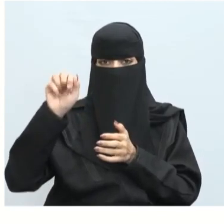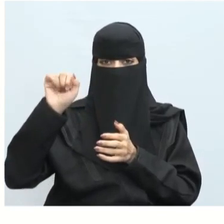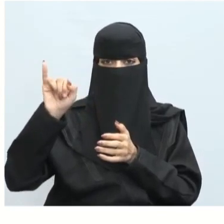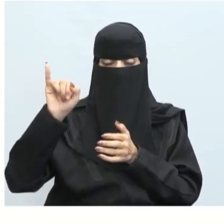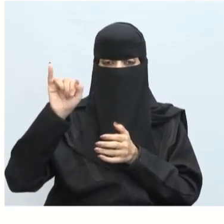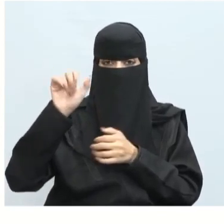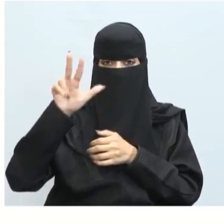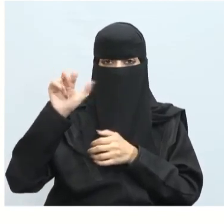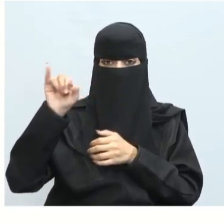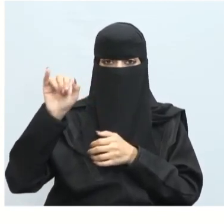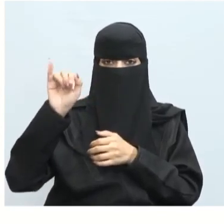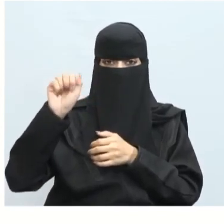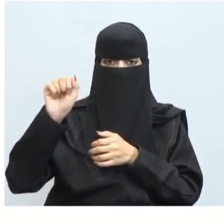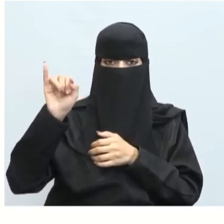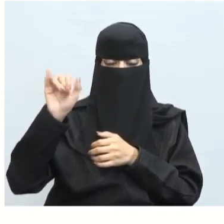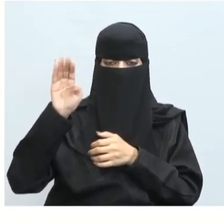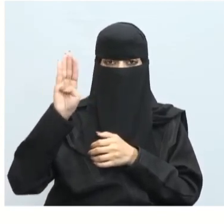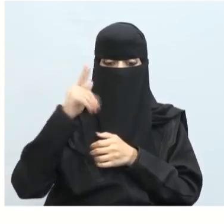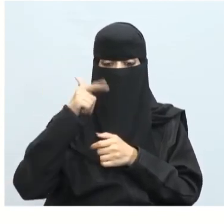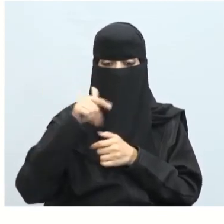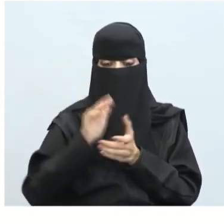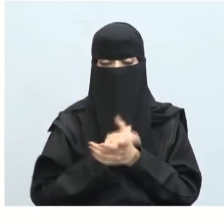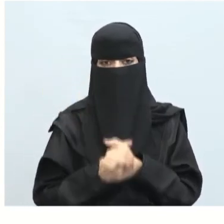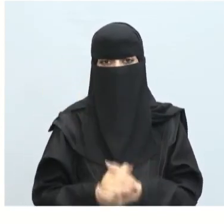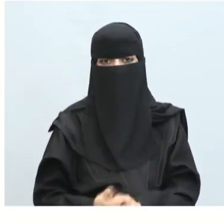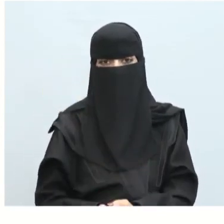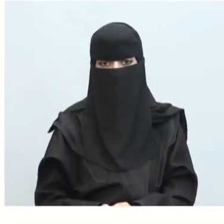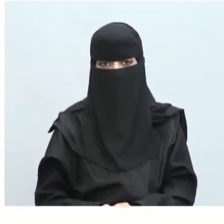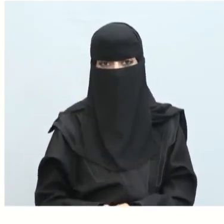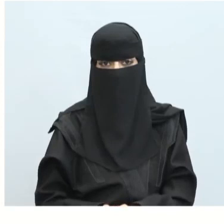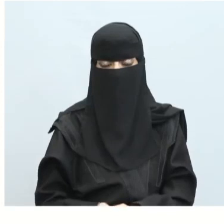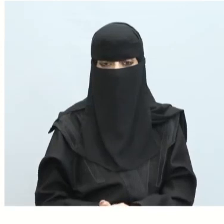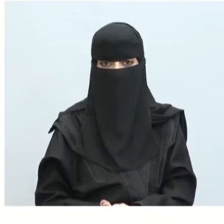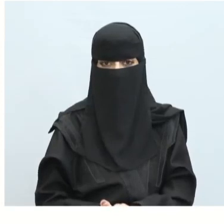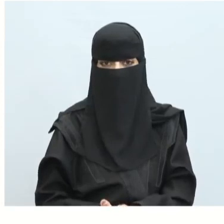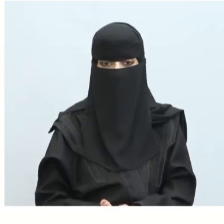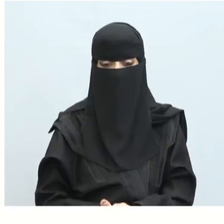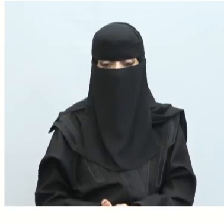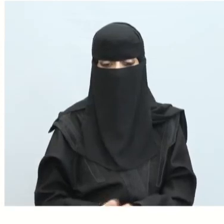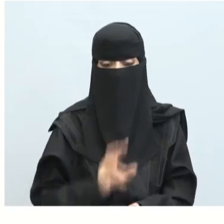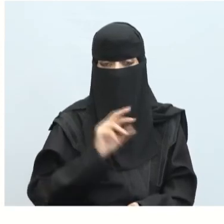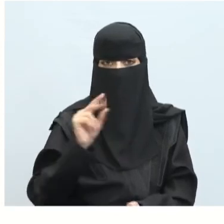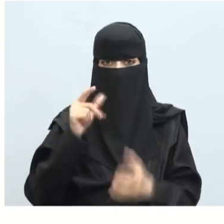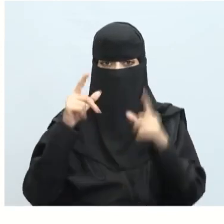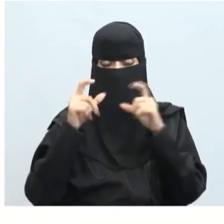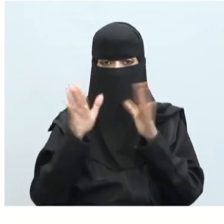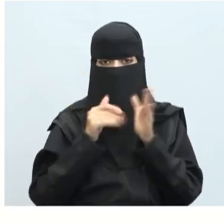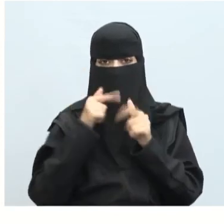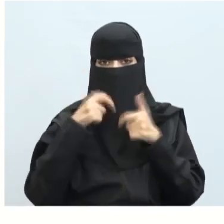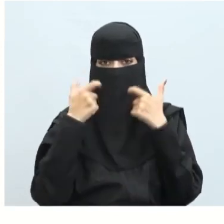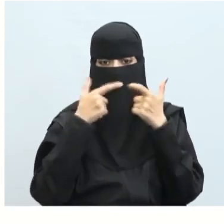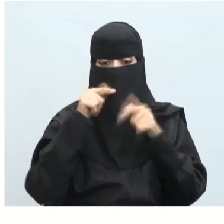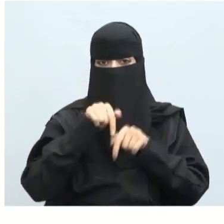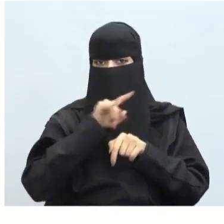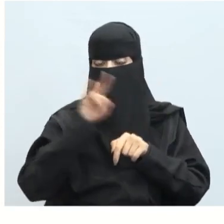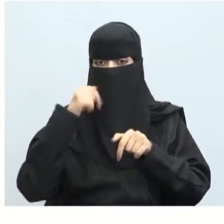Beside بدأنا هنا صورة قصر المسمك بهذا الشكل نلاحظ